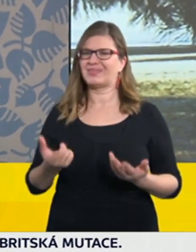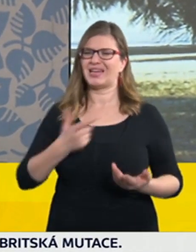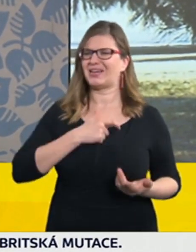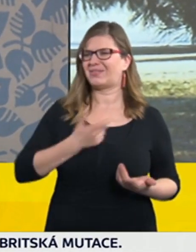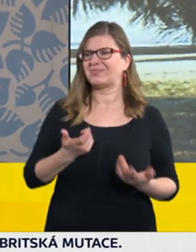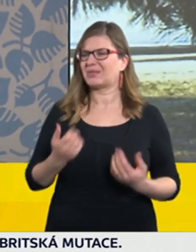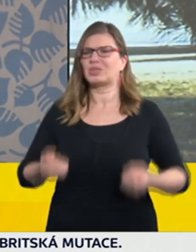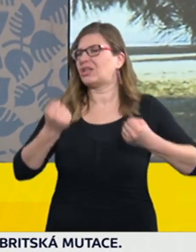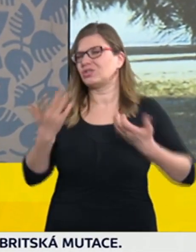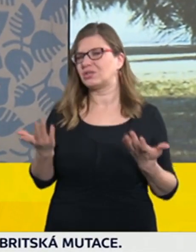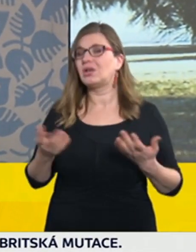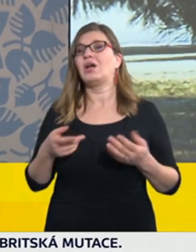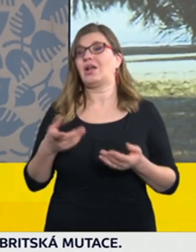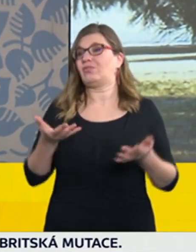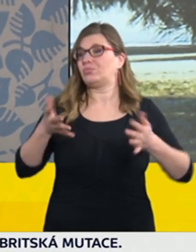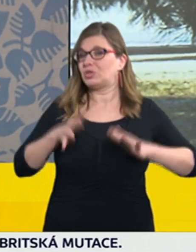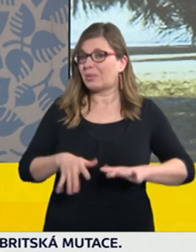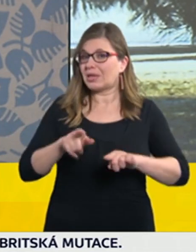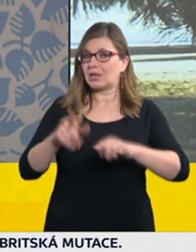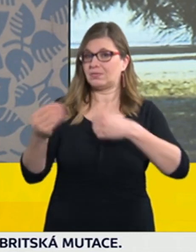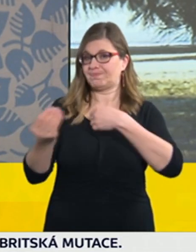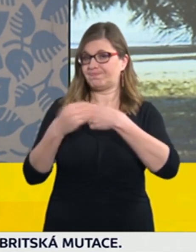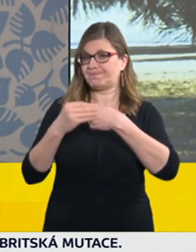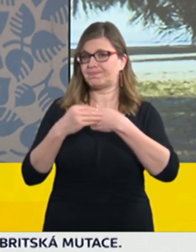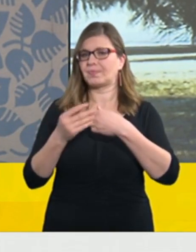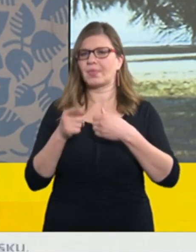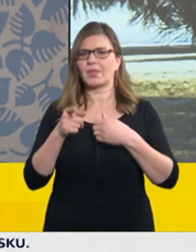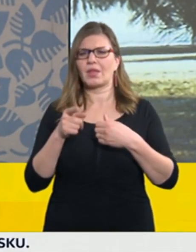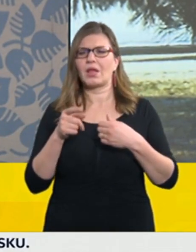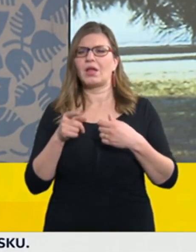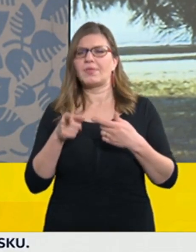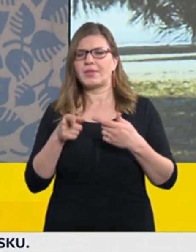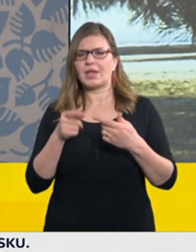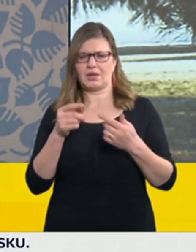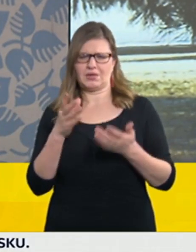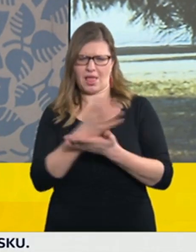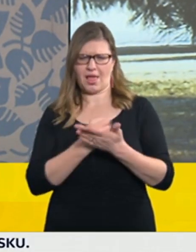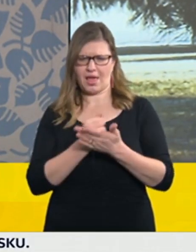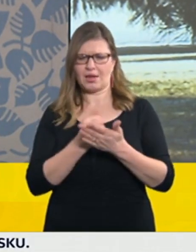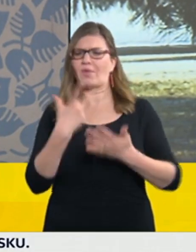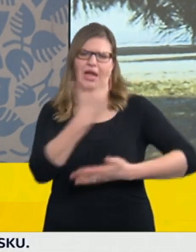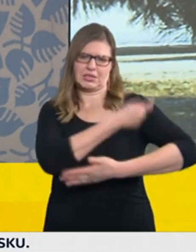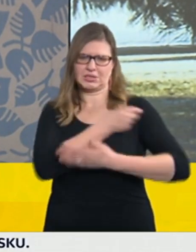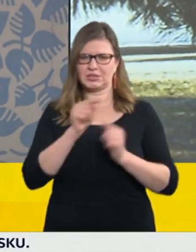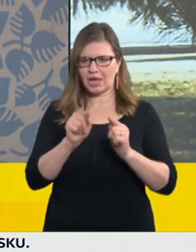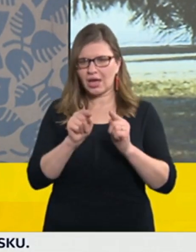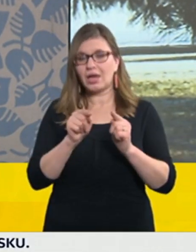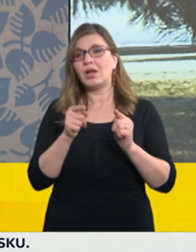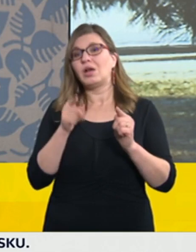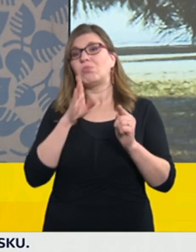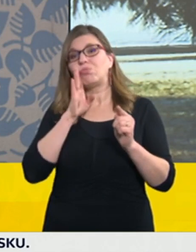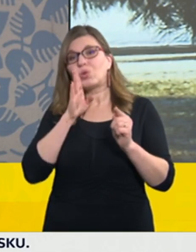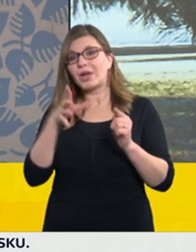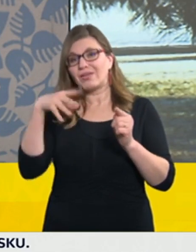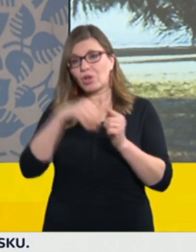se pochopitelně řídit SPC toho přípravku a ta vakcína zatím není široce používaná,